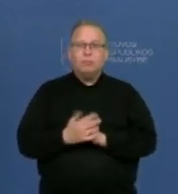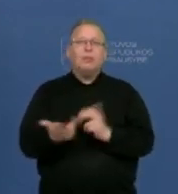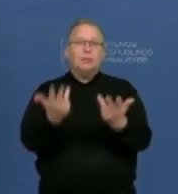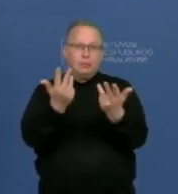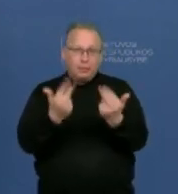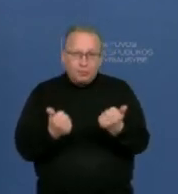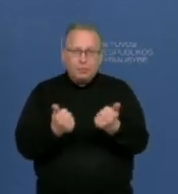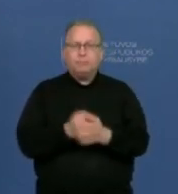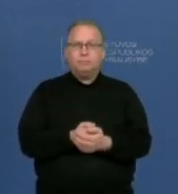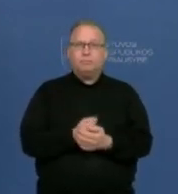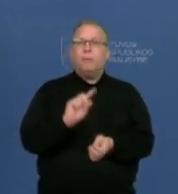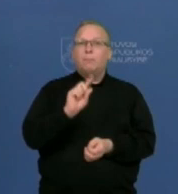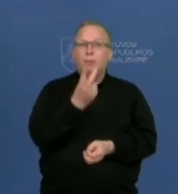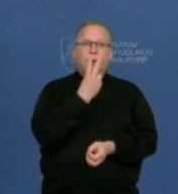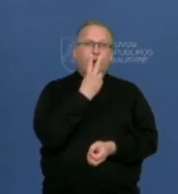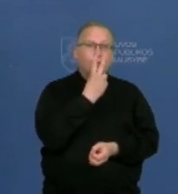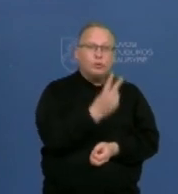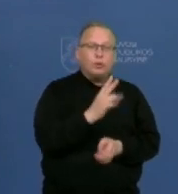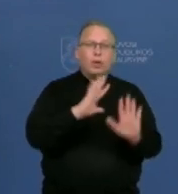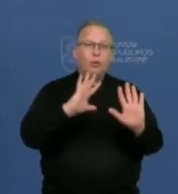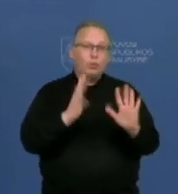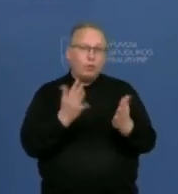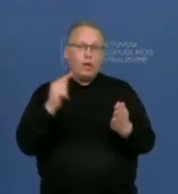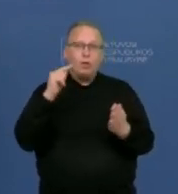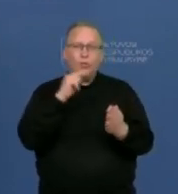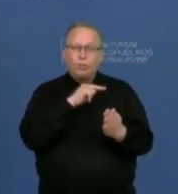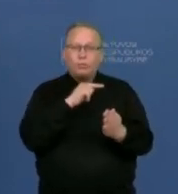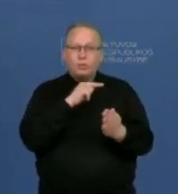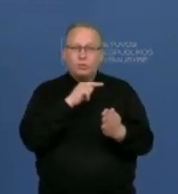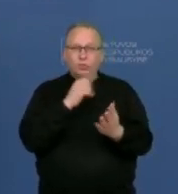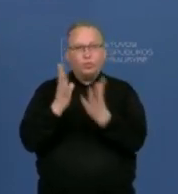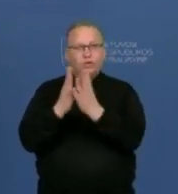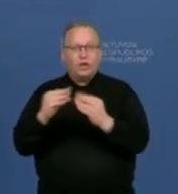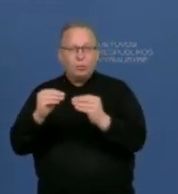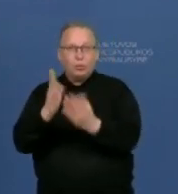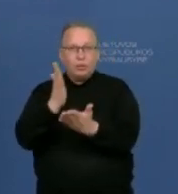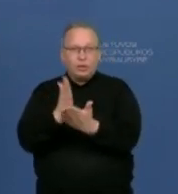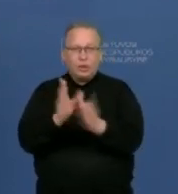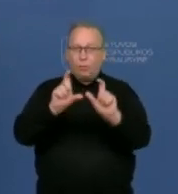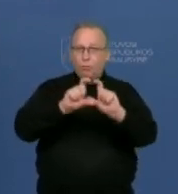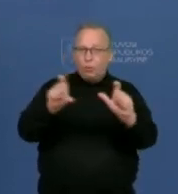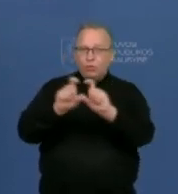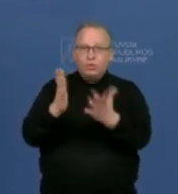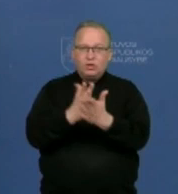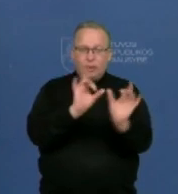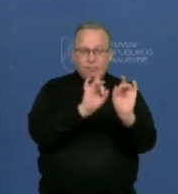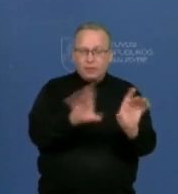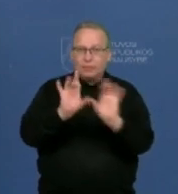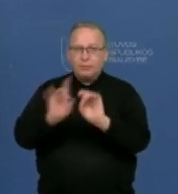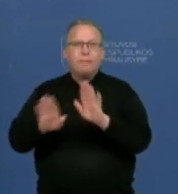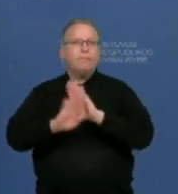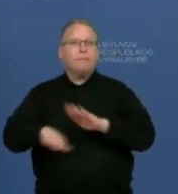pirmiausia turėtume žiūrėti, iš kokio dar socioekonomijos statuso ateina vaikai. Mokyklos yra labai skirtingos ir vaikai yra